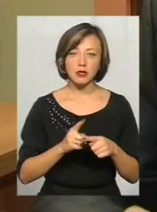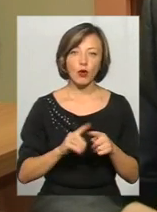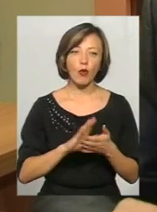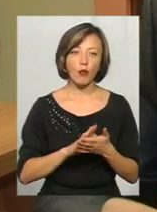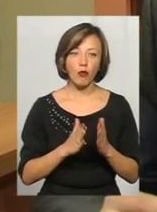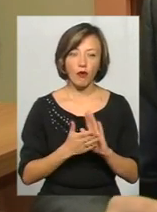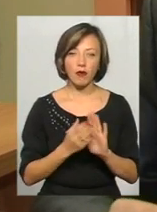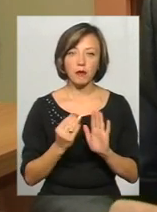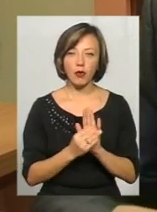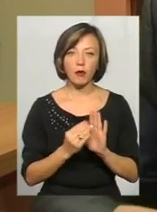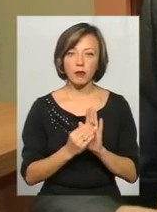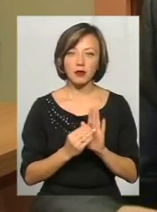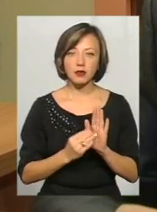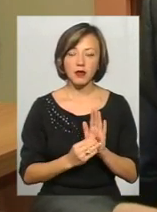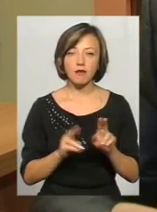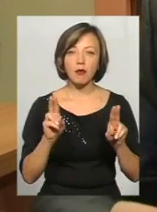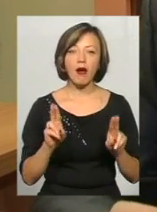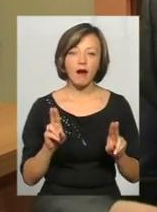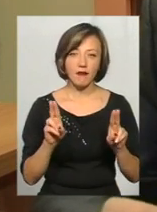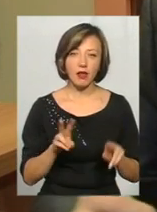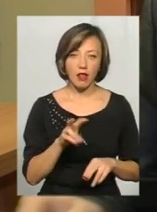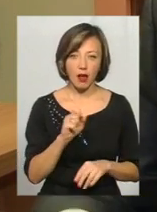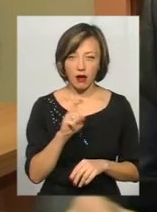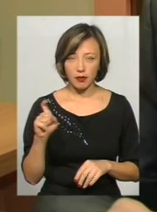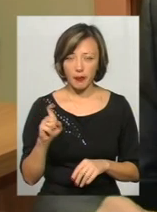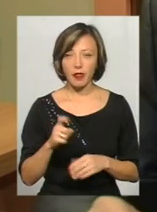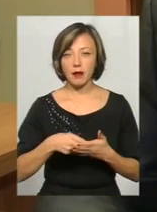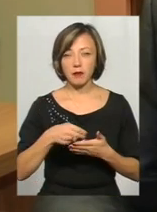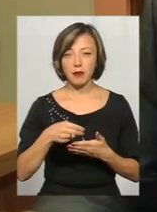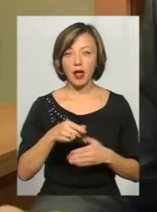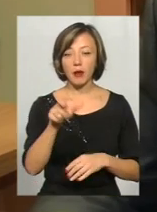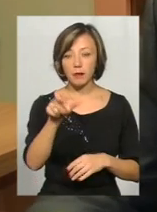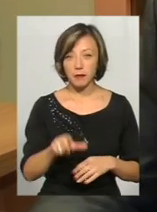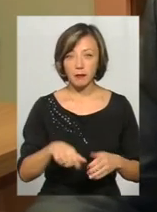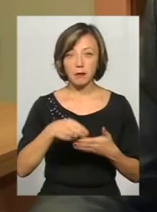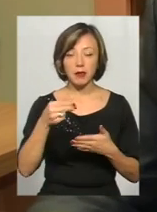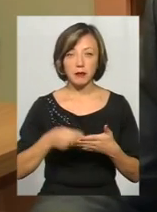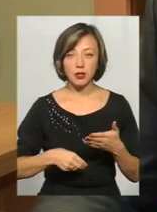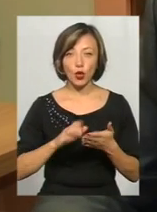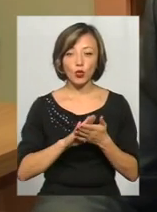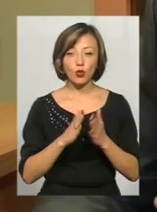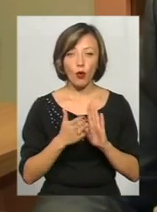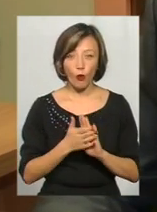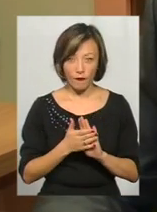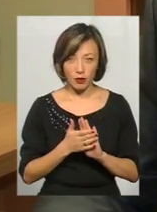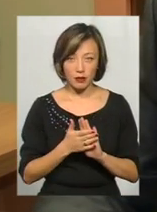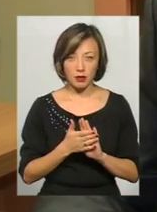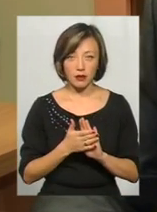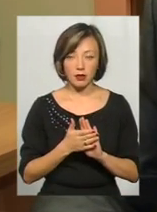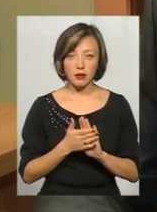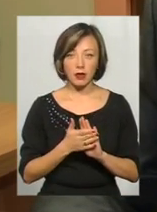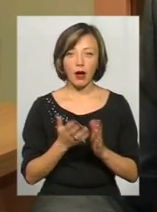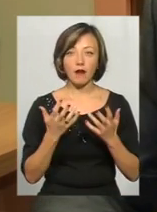обставини прописані, як правило, в правилах. І клієнт, підписуючи там, договір-заявку, він